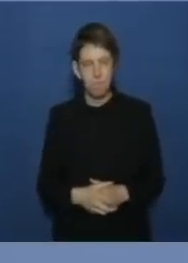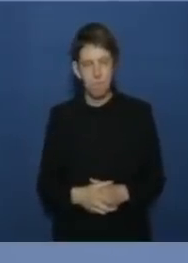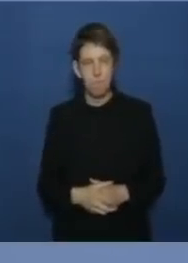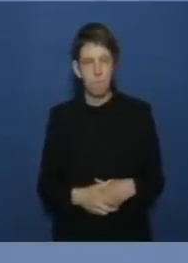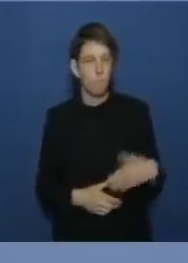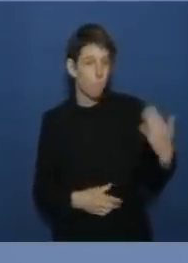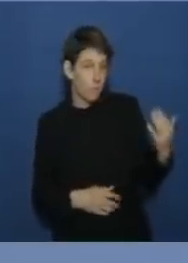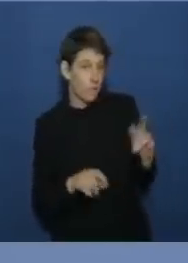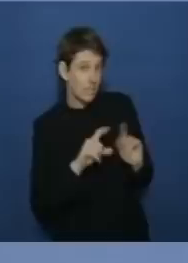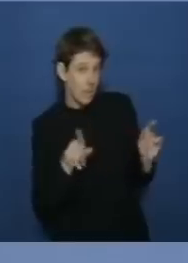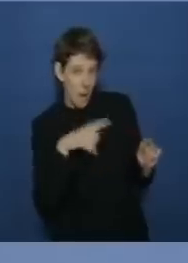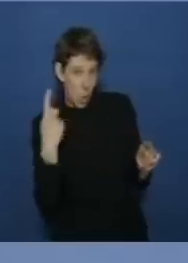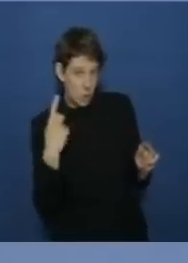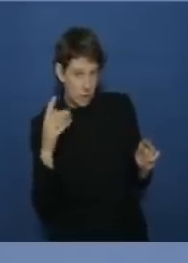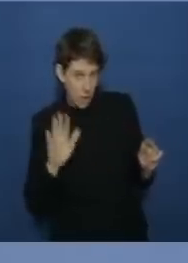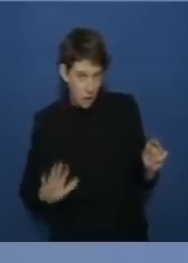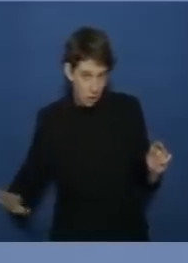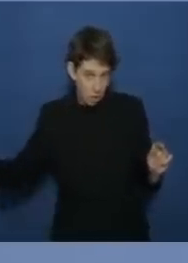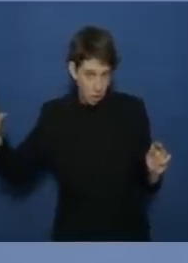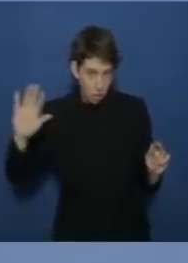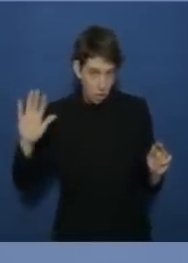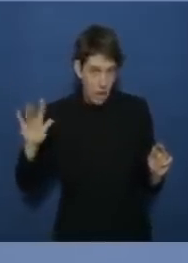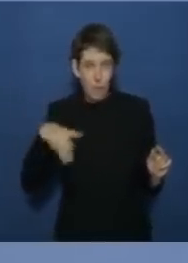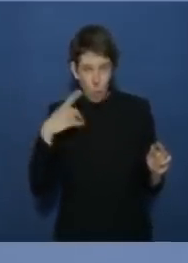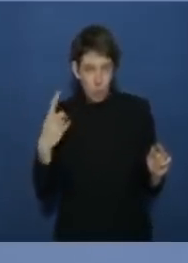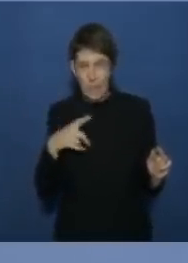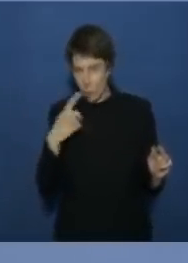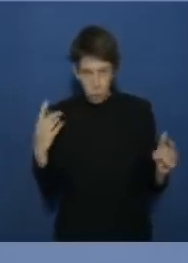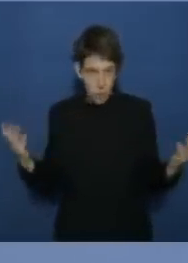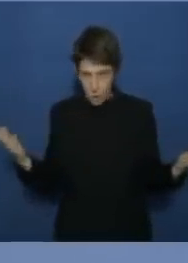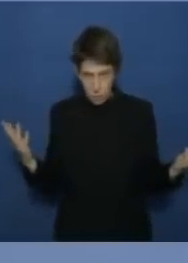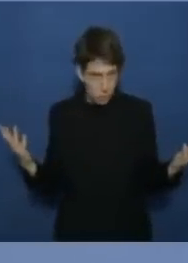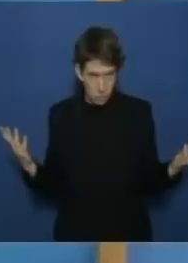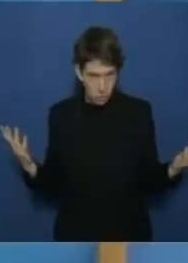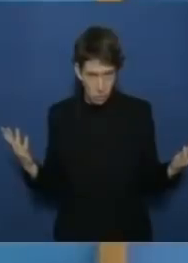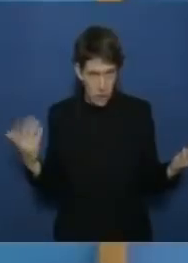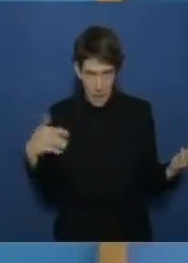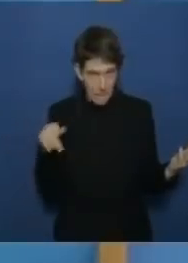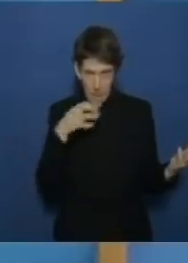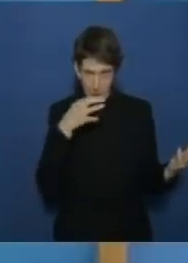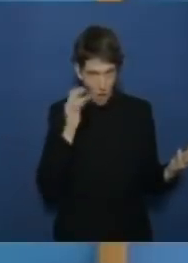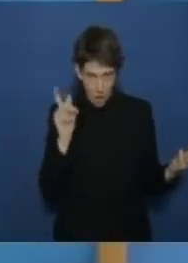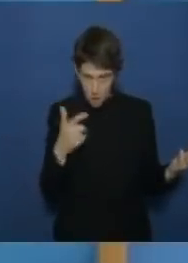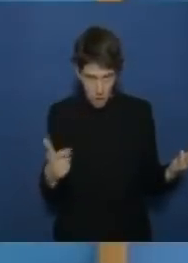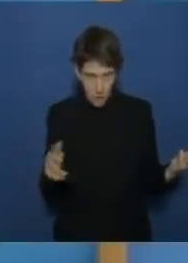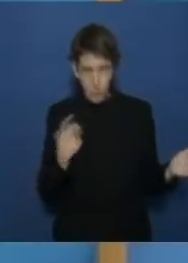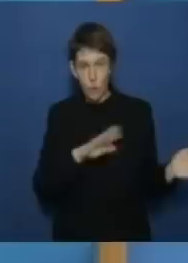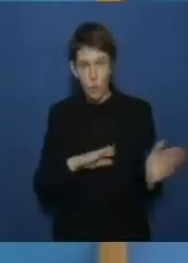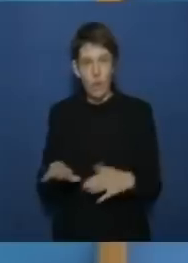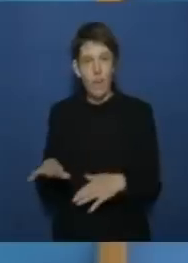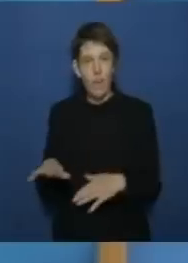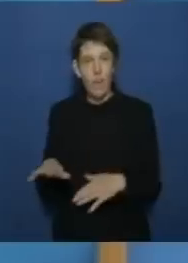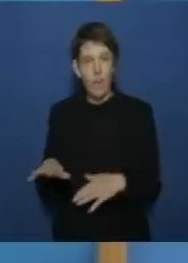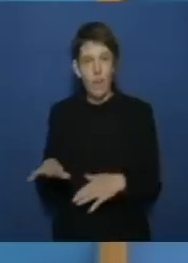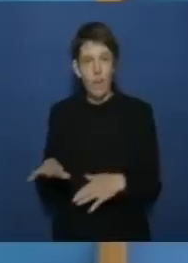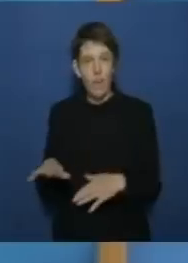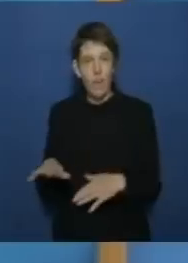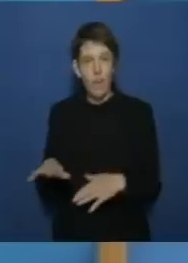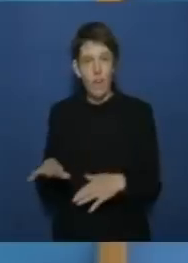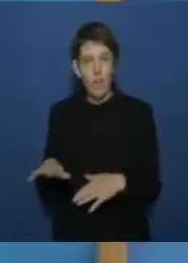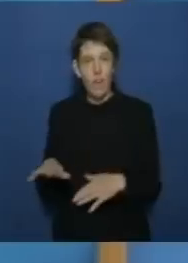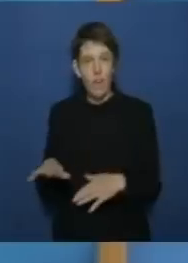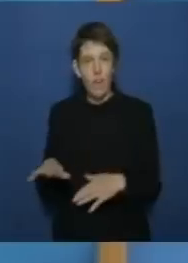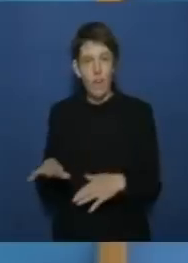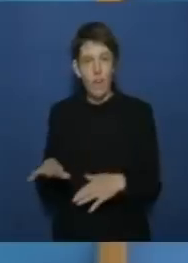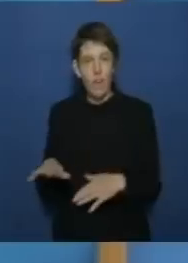zu dem russland also russland russland sehe ich jetzt keine weiteren fragen und jetzt